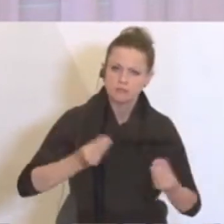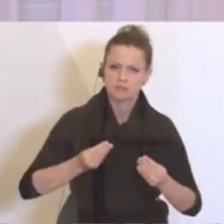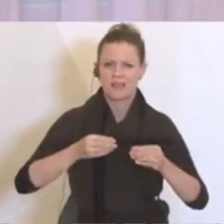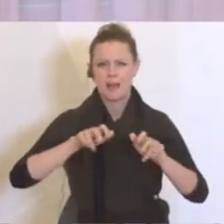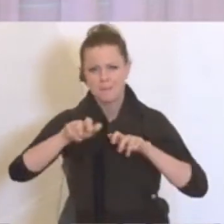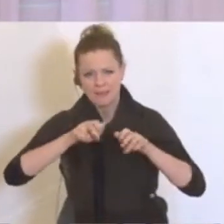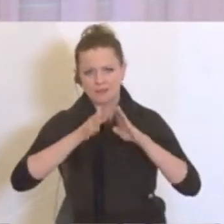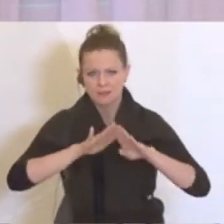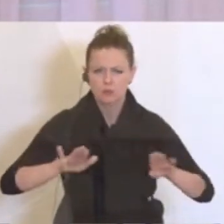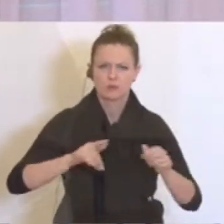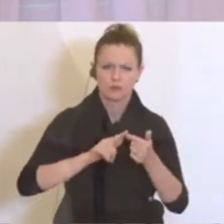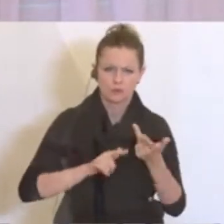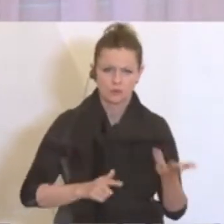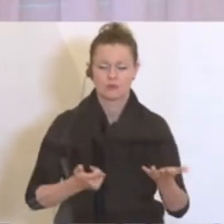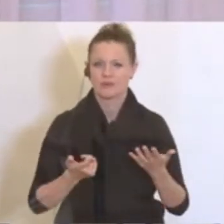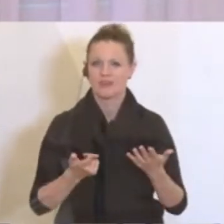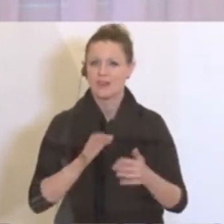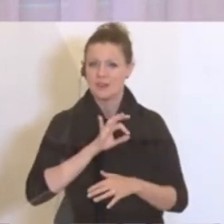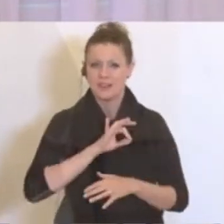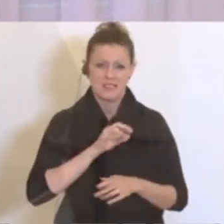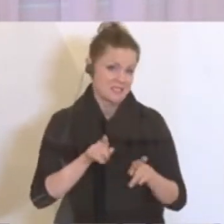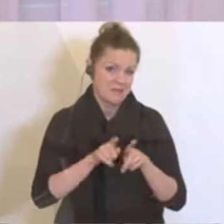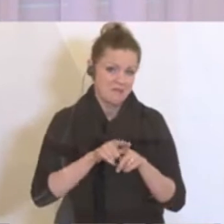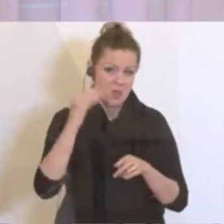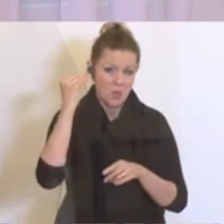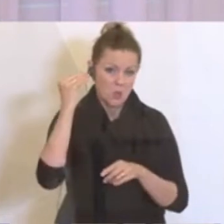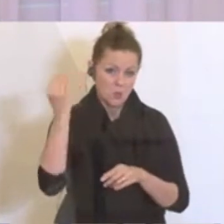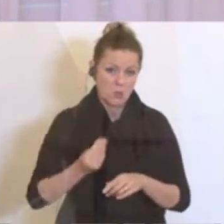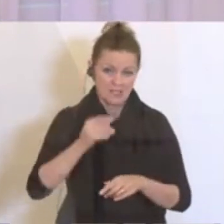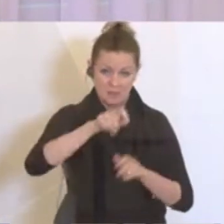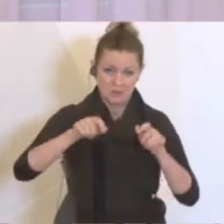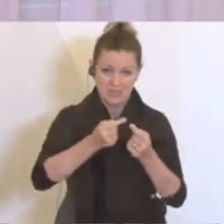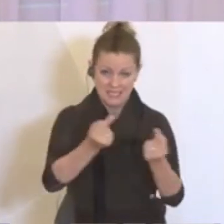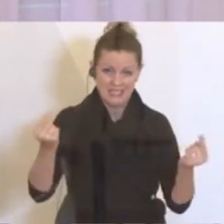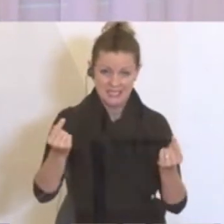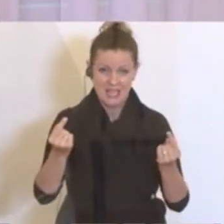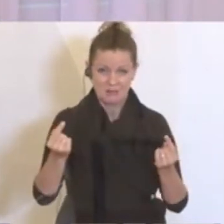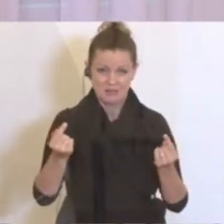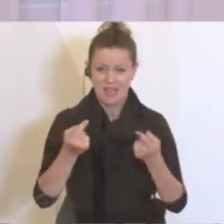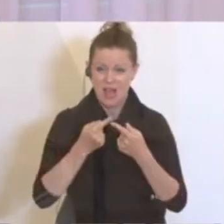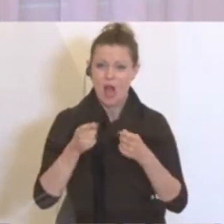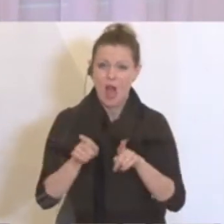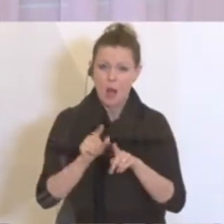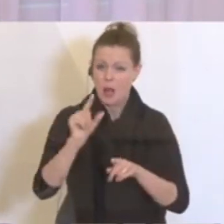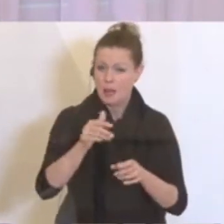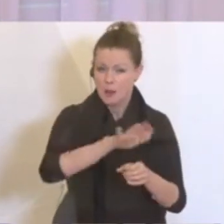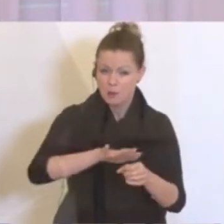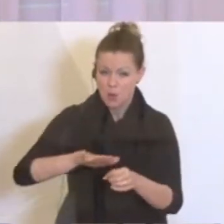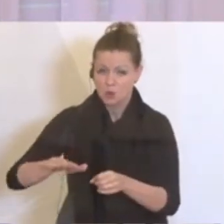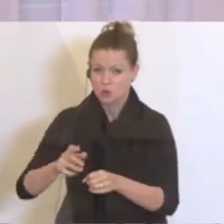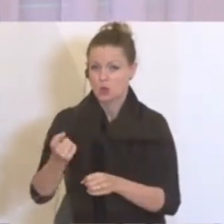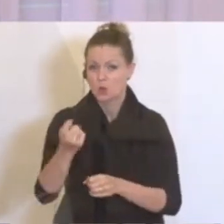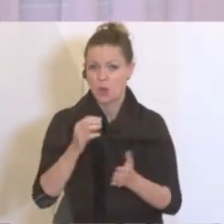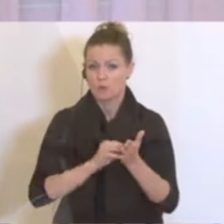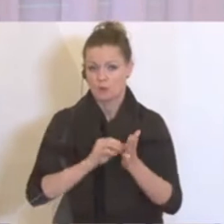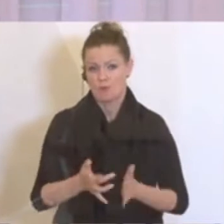kleinen Events, die alle, so wie die Künstlerinnen und Künstler selber und andere kleinere Branchen massiv betroffen sind und auch noch betroffen sein werden.